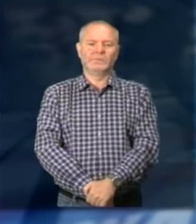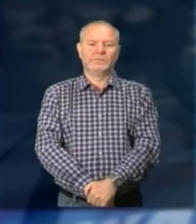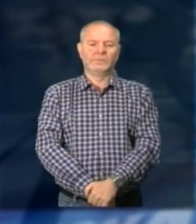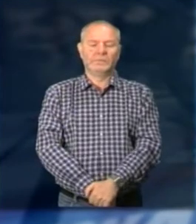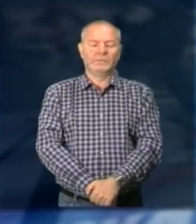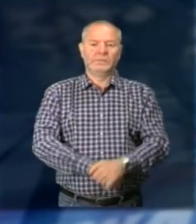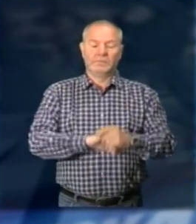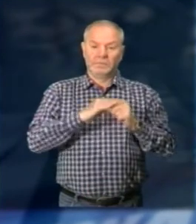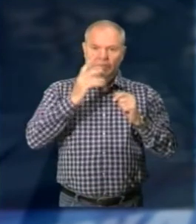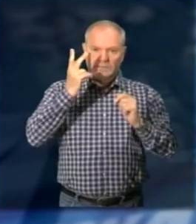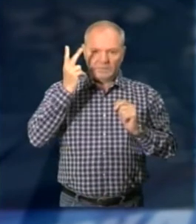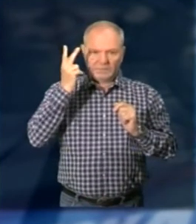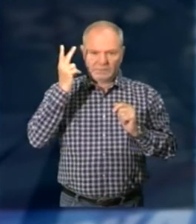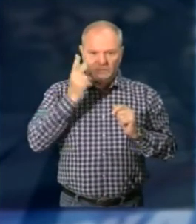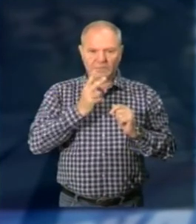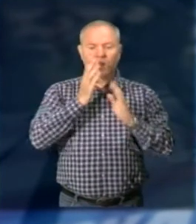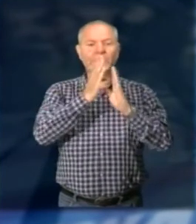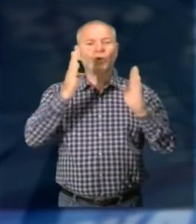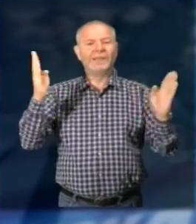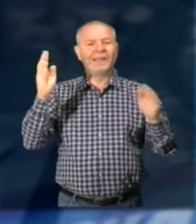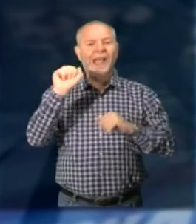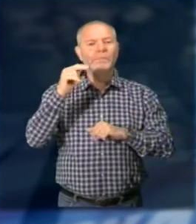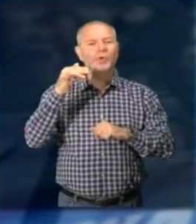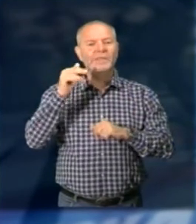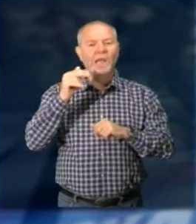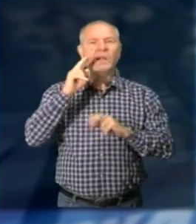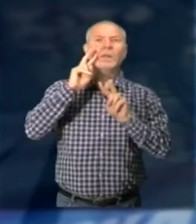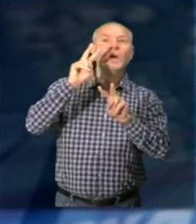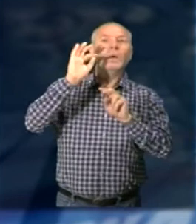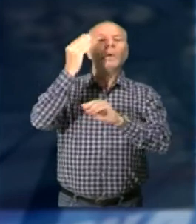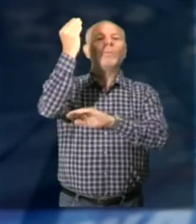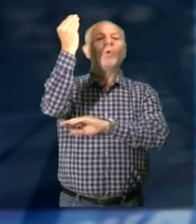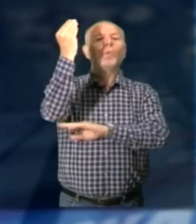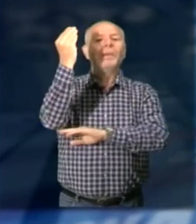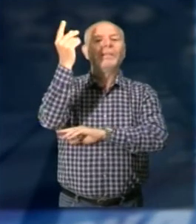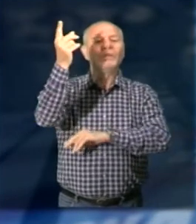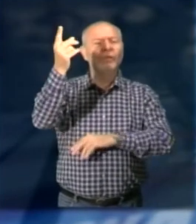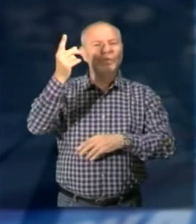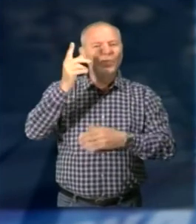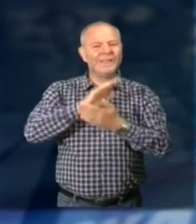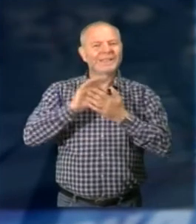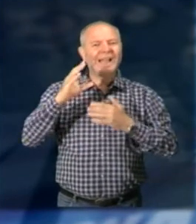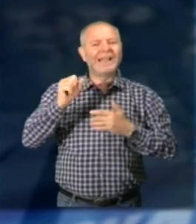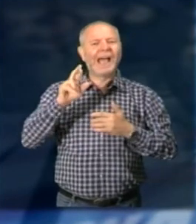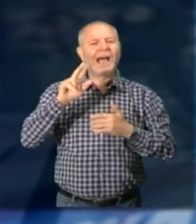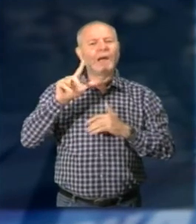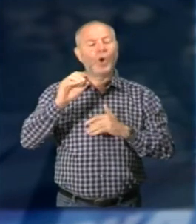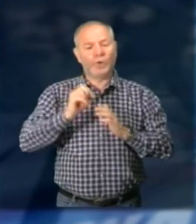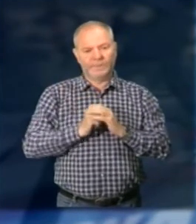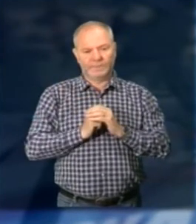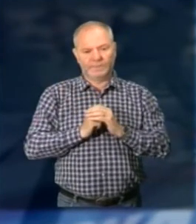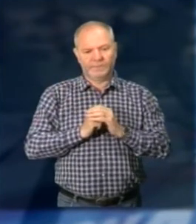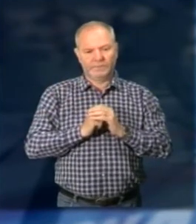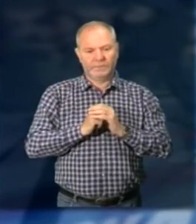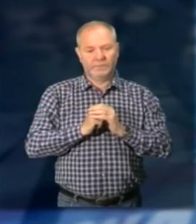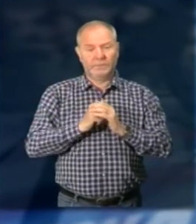Massime all'attenzione da parte della Biblioteca Ambrosiana per quanto riguarda la conservazione e la manutenzione della statua di San Carlo Borromeo Il